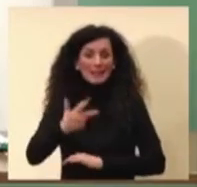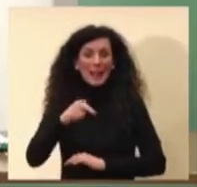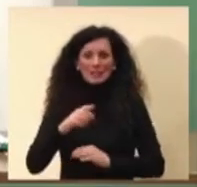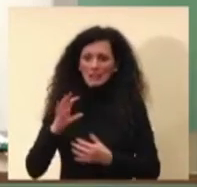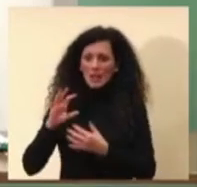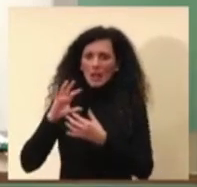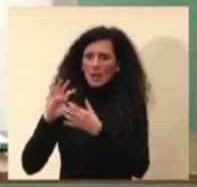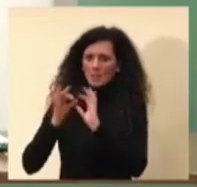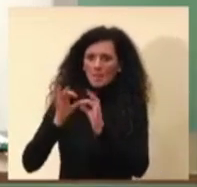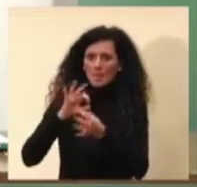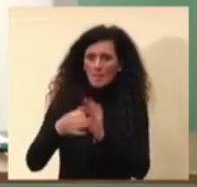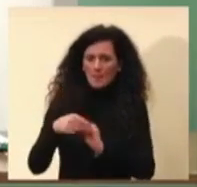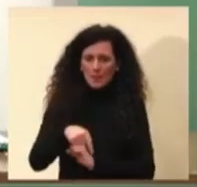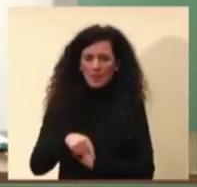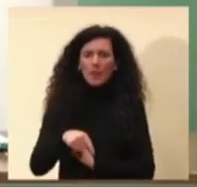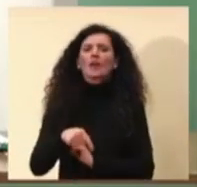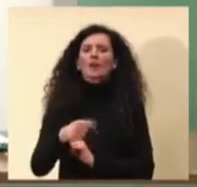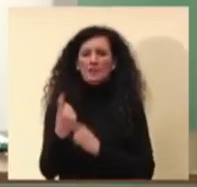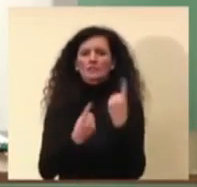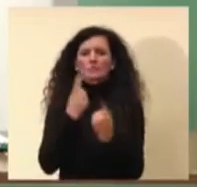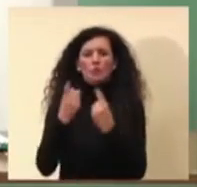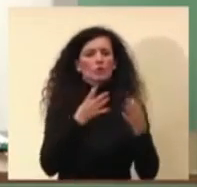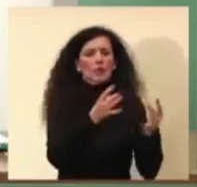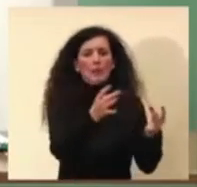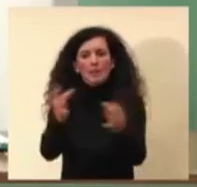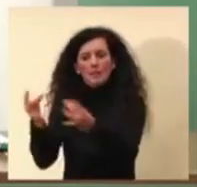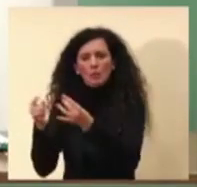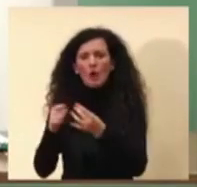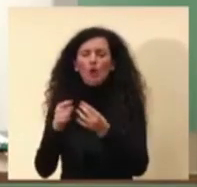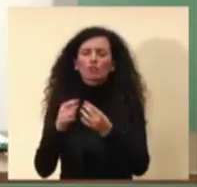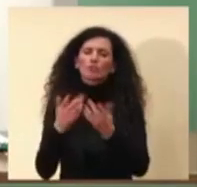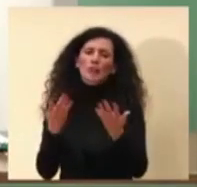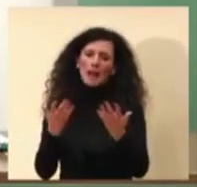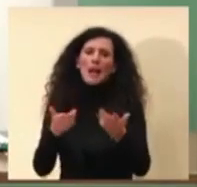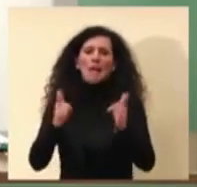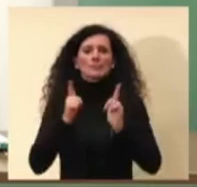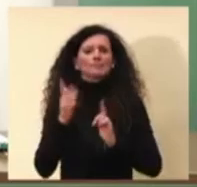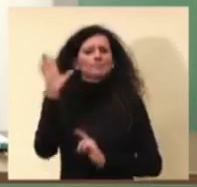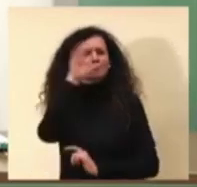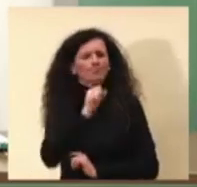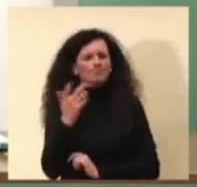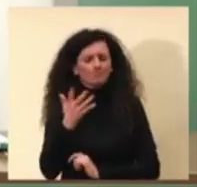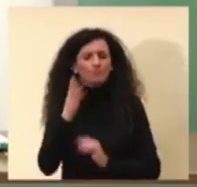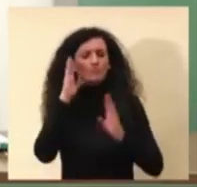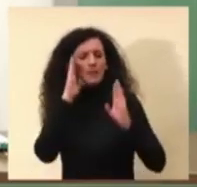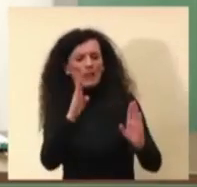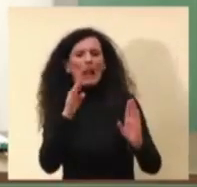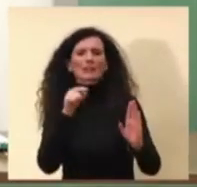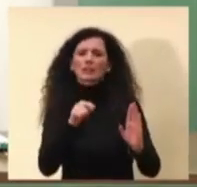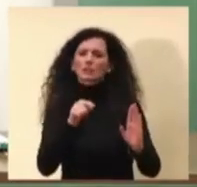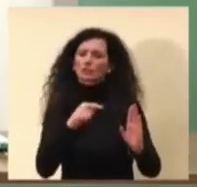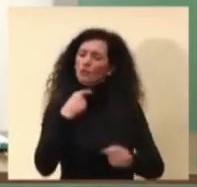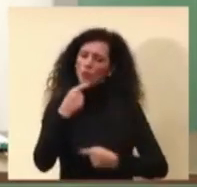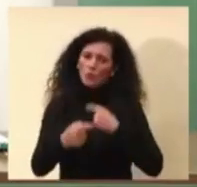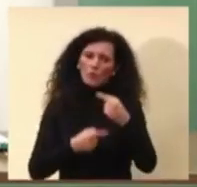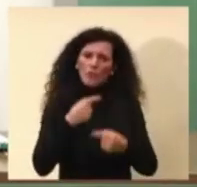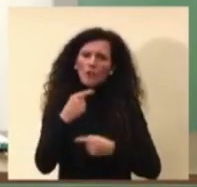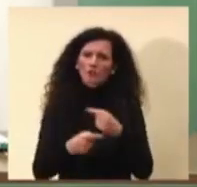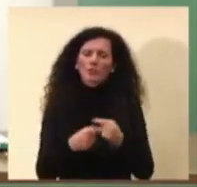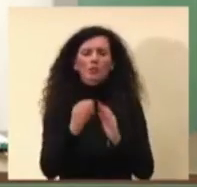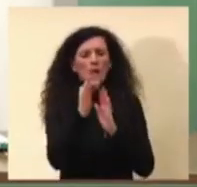nell'evoluzione dell'epidemiologia, questo ovviamente richiede grande attenzione, richiede misure di medicazione, richiede anche